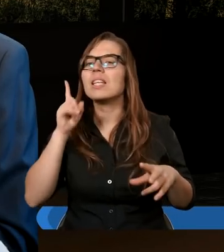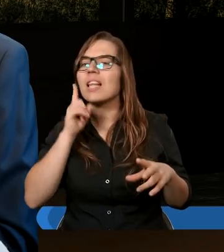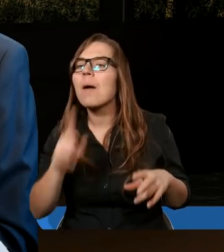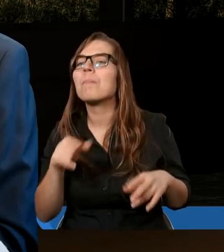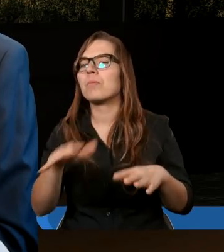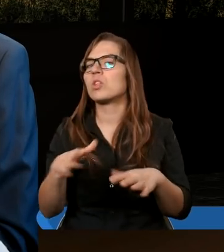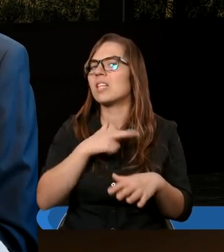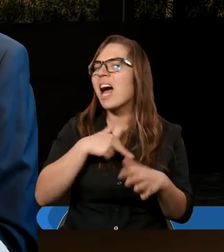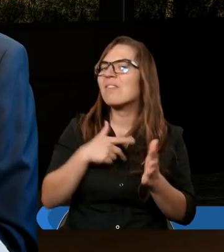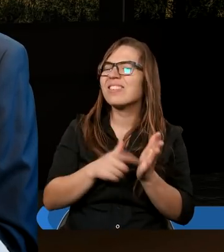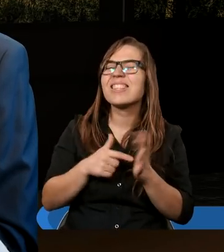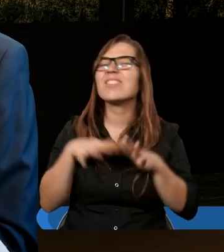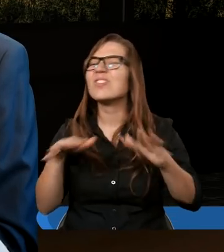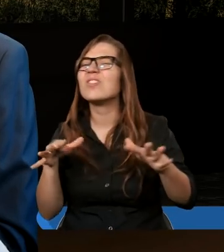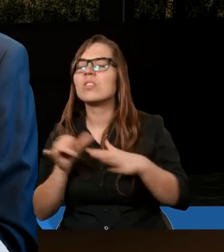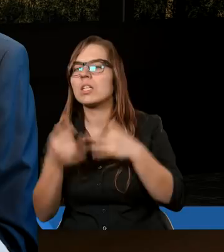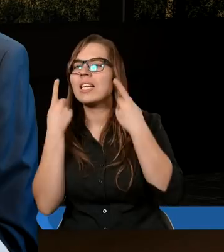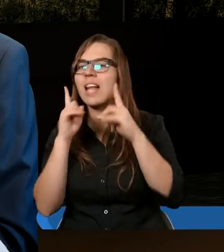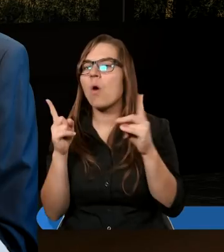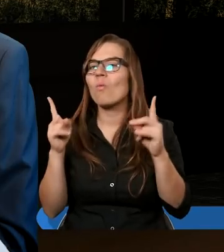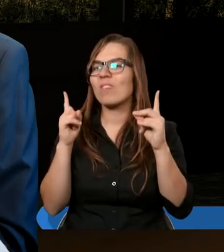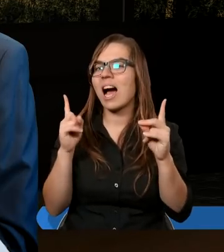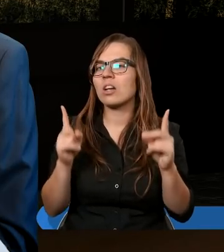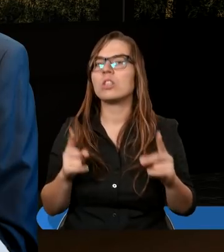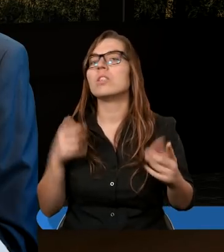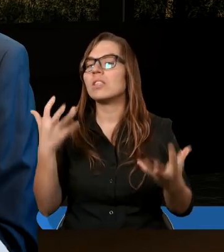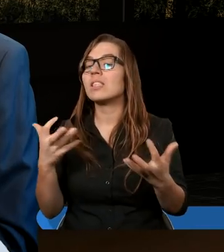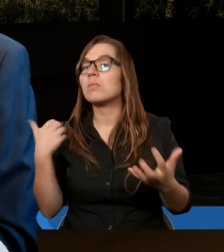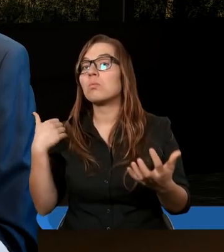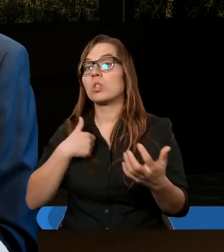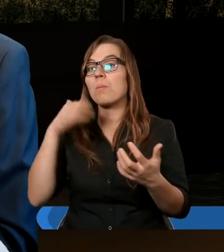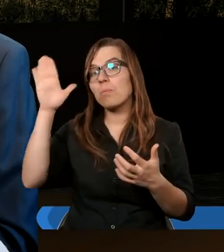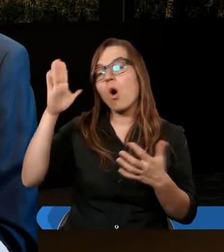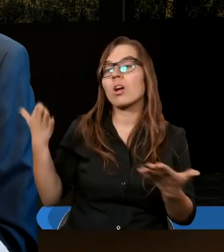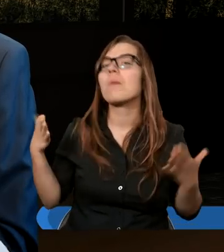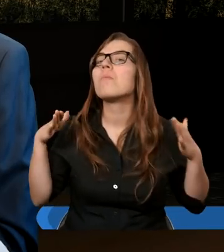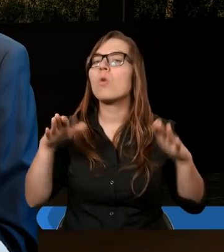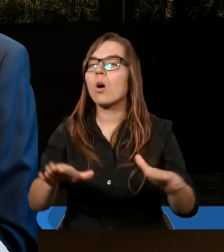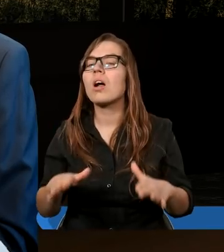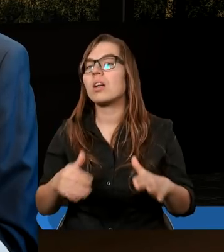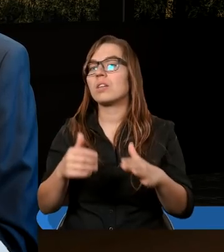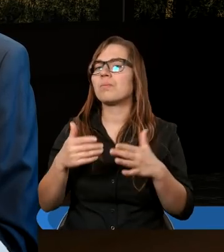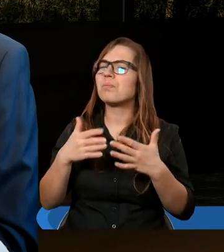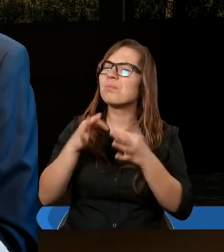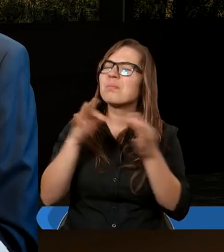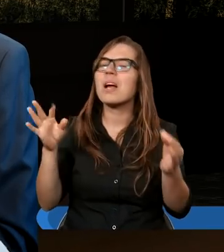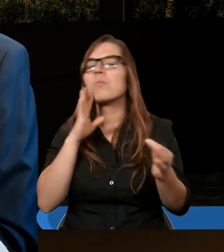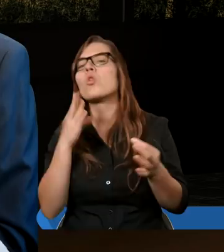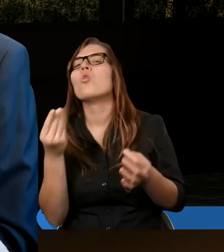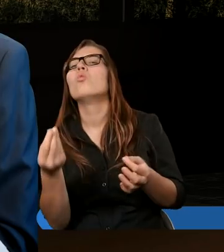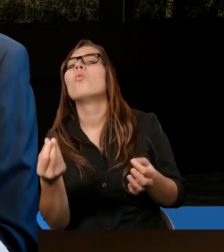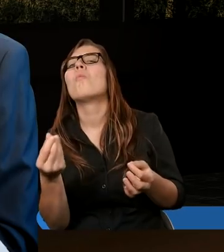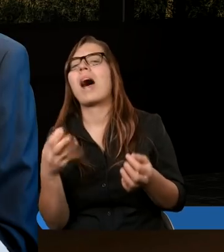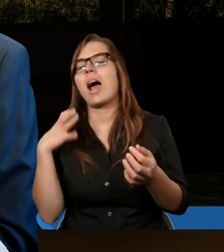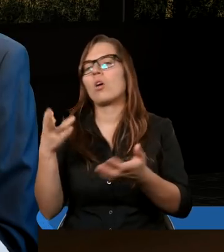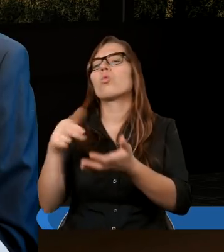nam często trudno jest zauważyć. Chcielibyśmy Boże błogosławieństwa mierzyć sumą